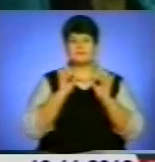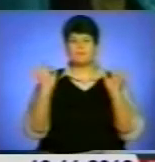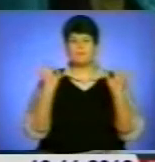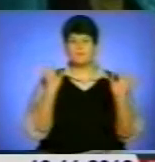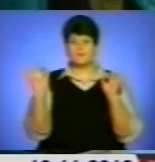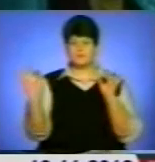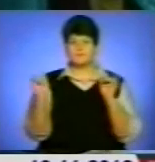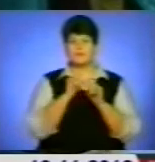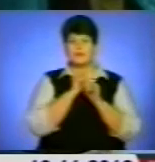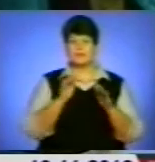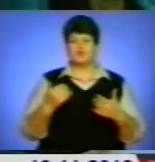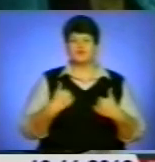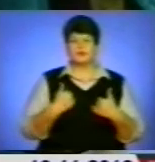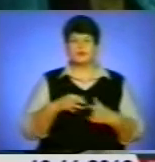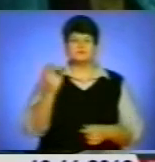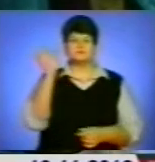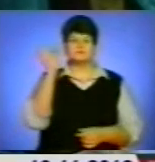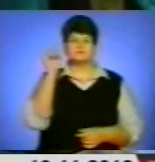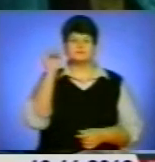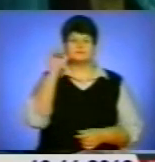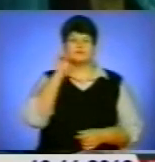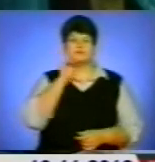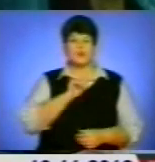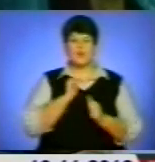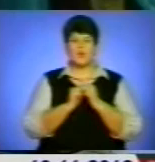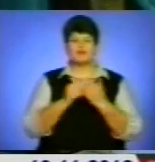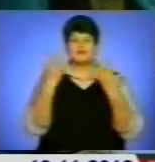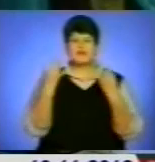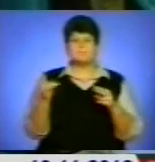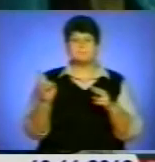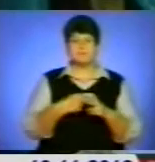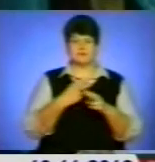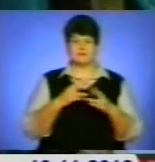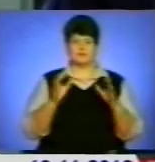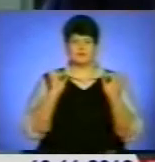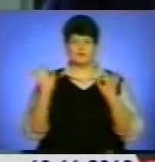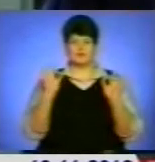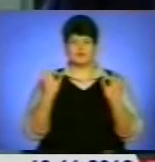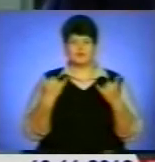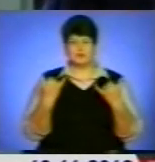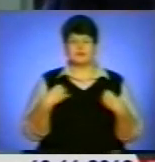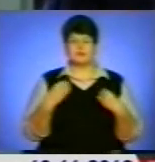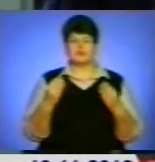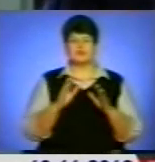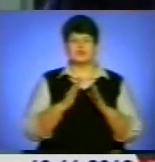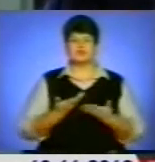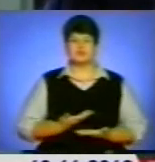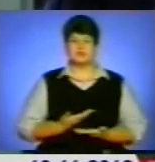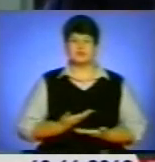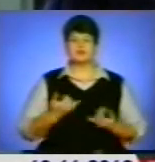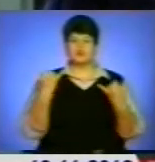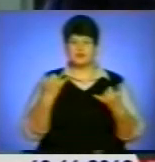насолоджуватися кожного дня без музики, тому що вона дає мені життя. Сьогодні виконувала, вже